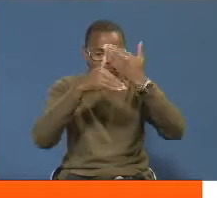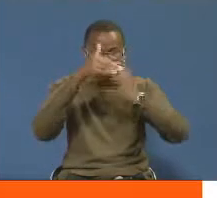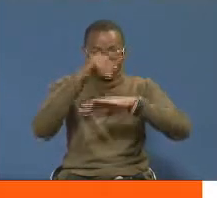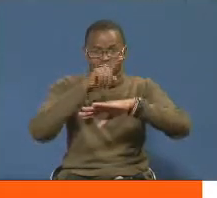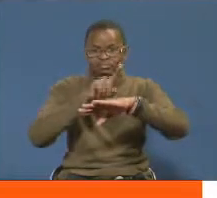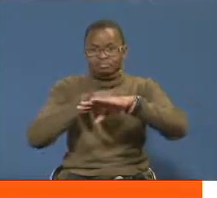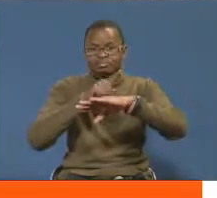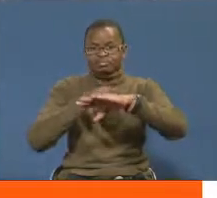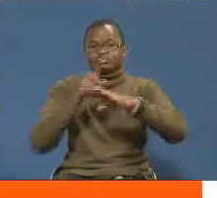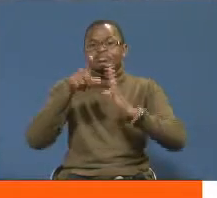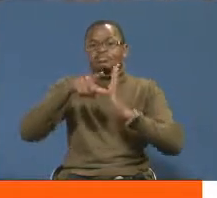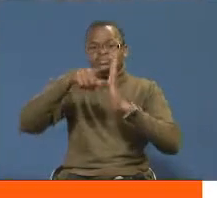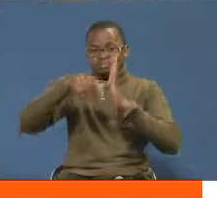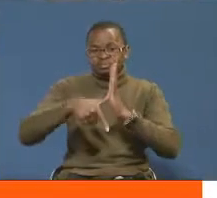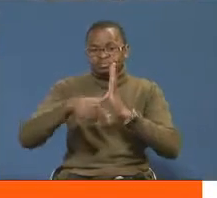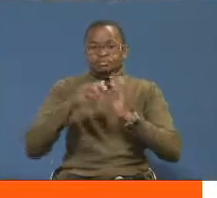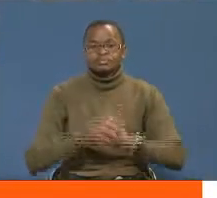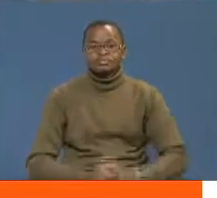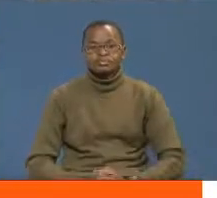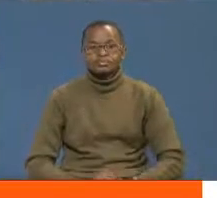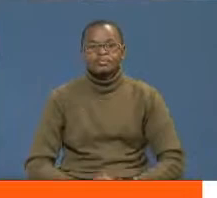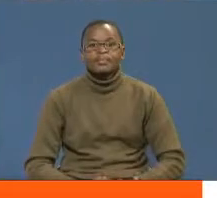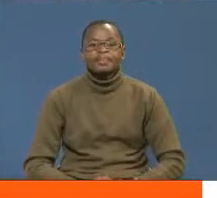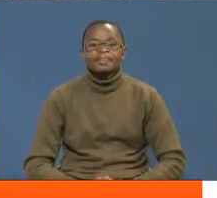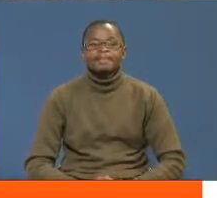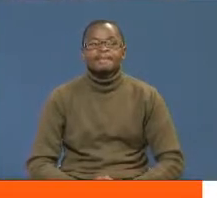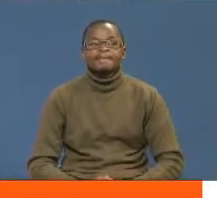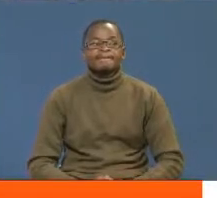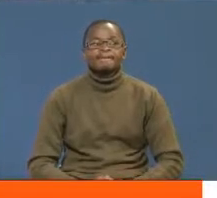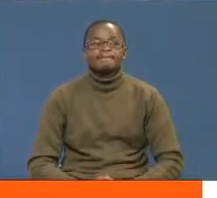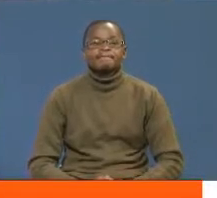chachi badaye. Ilaya Sombogo, okei.